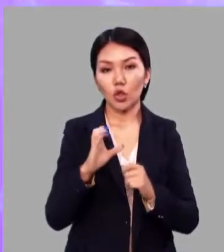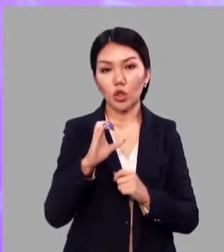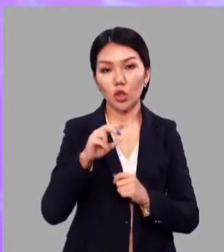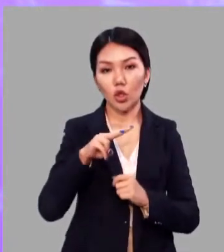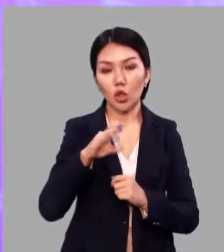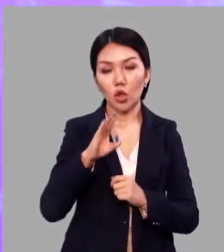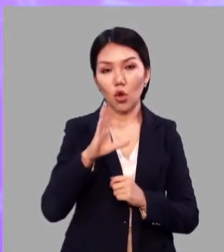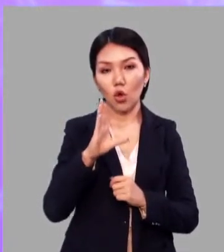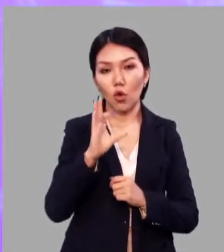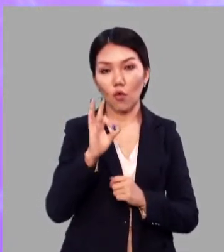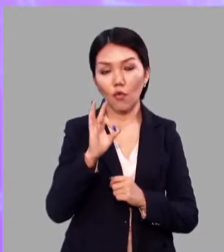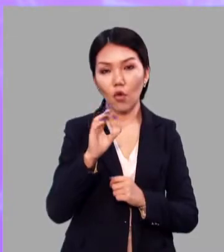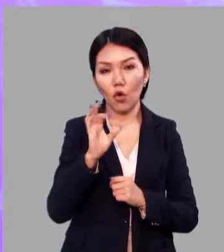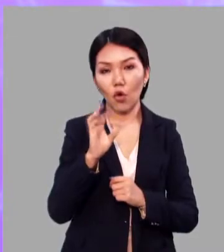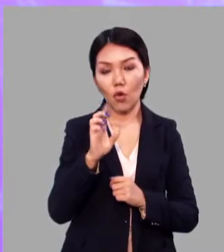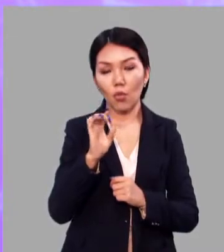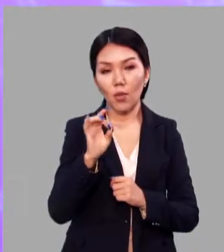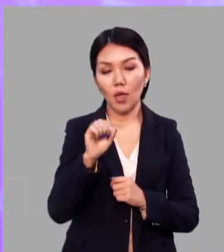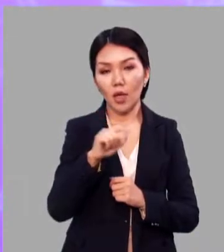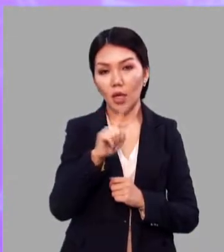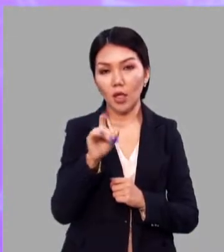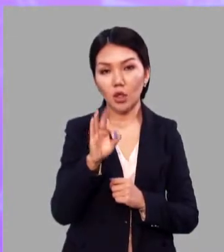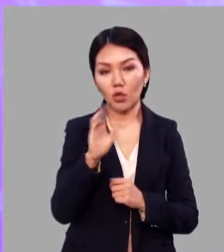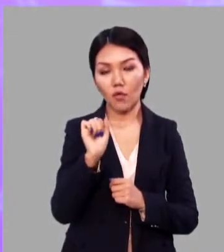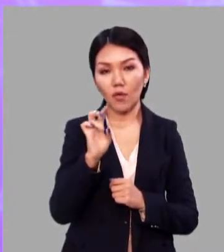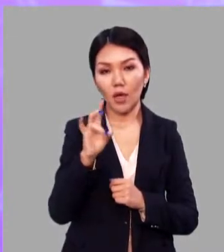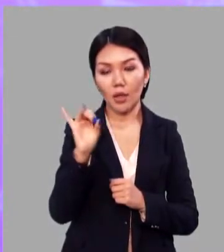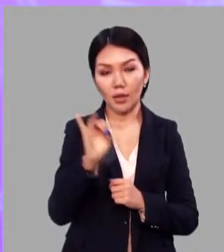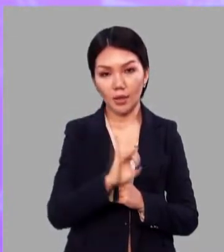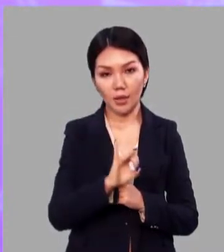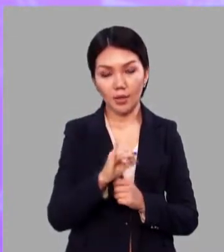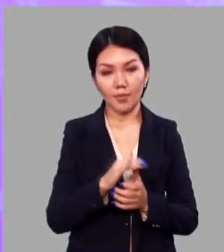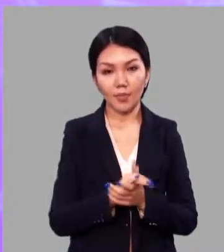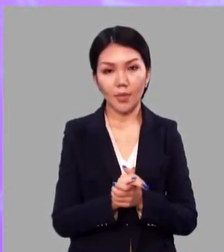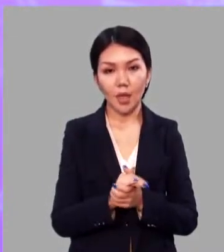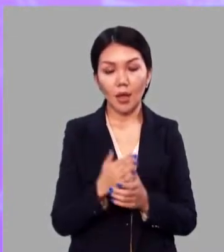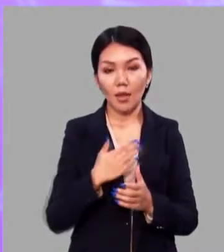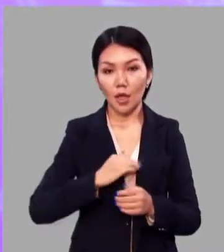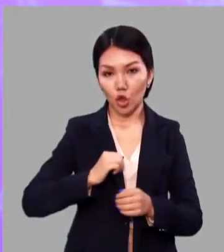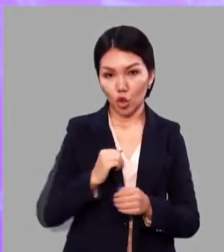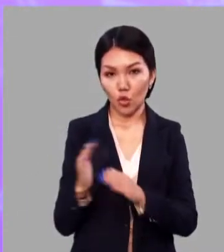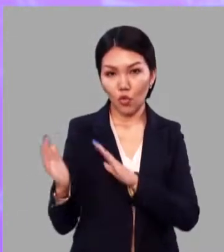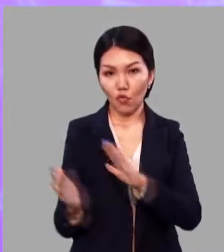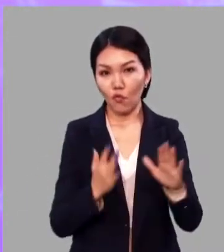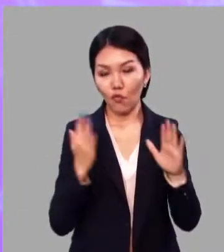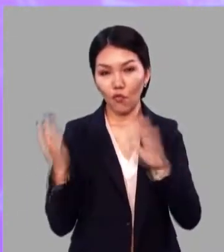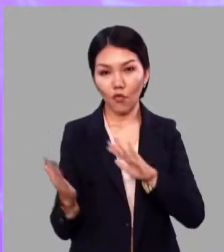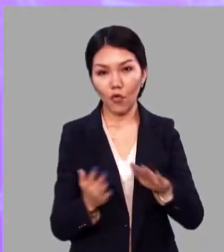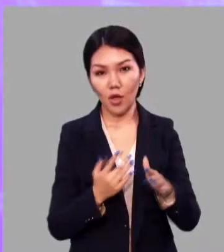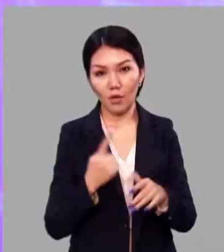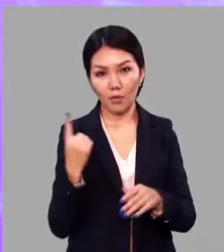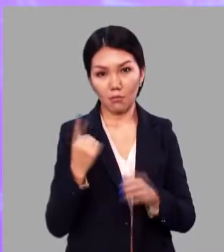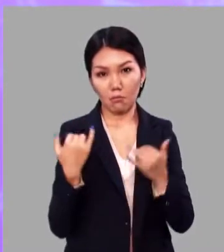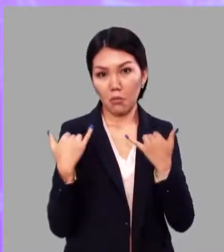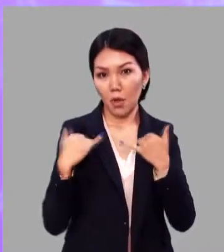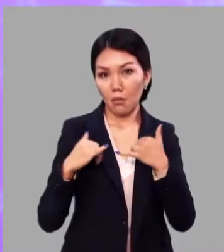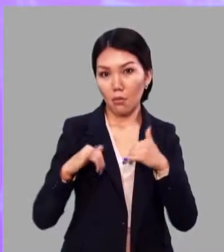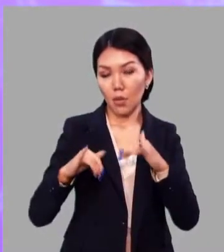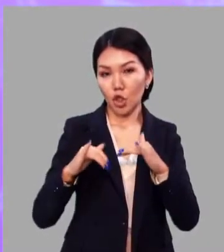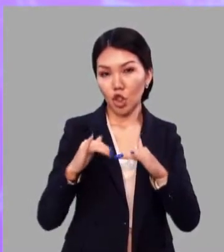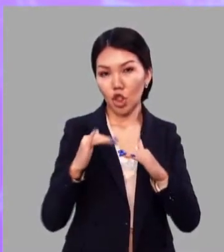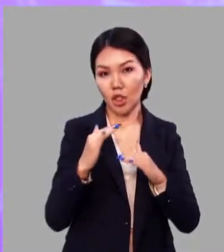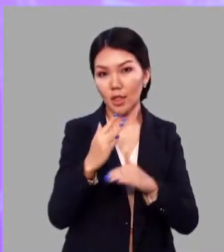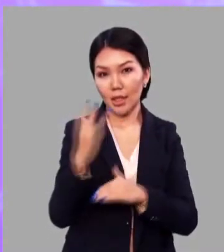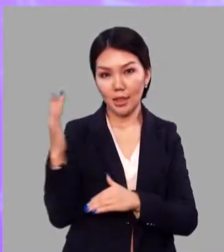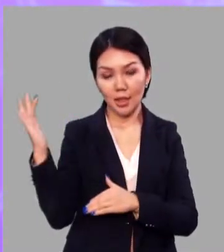Наш друг ветер прилетел в один необычный сад. Как-то